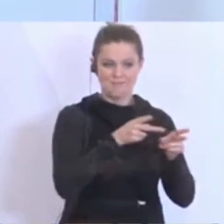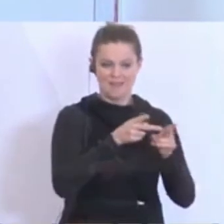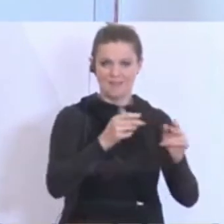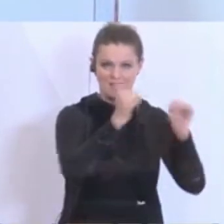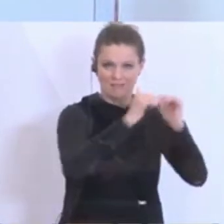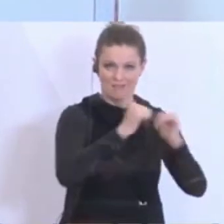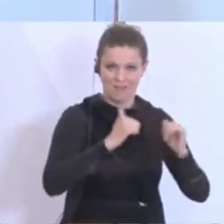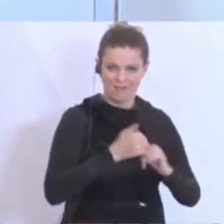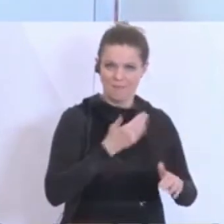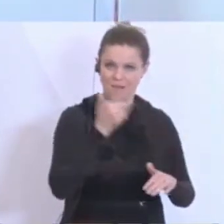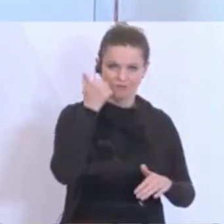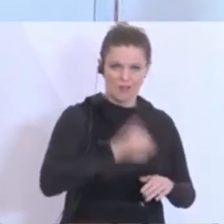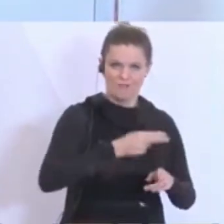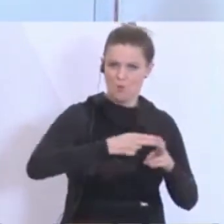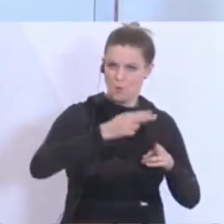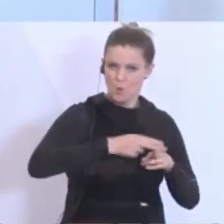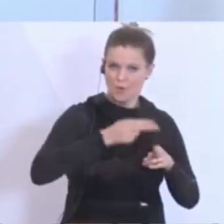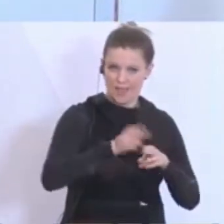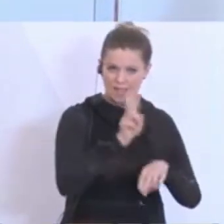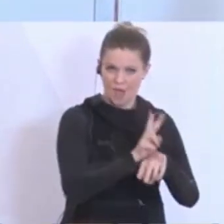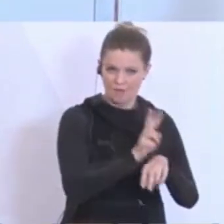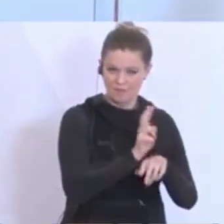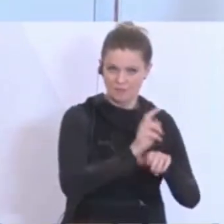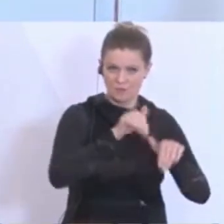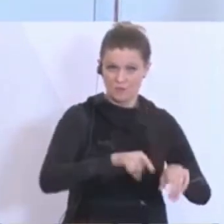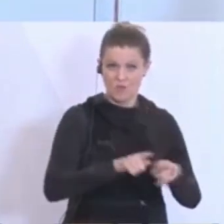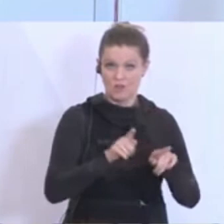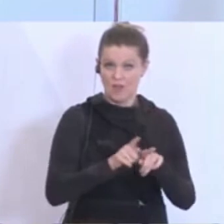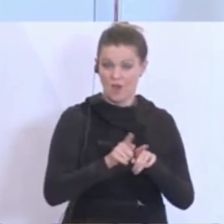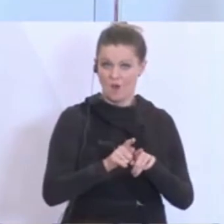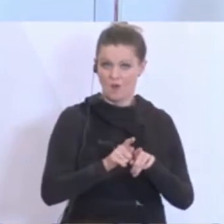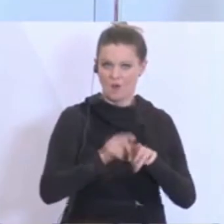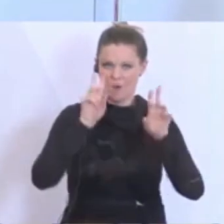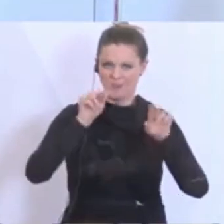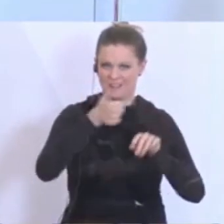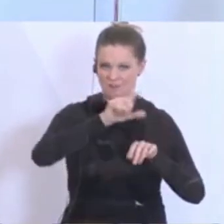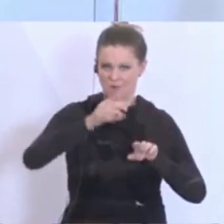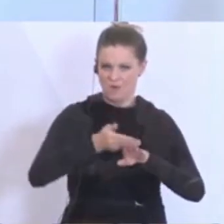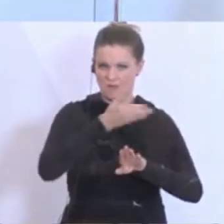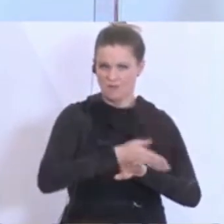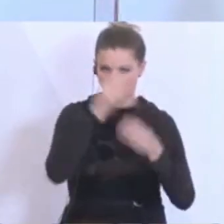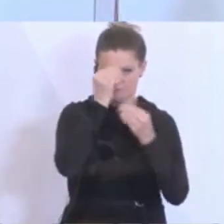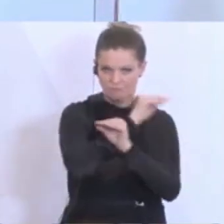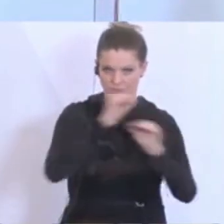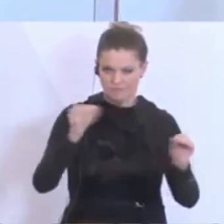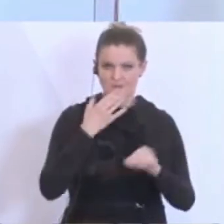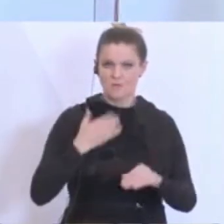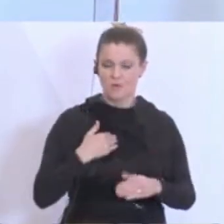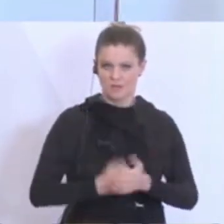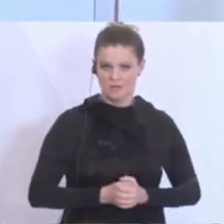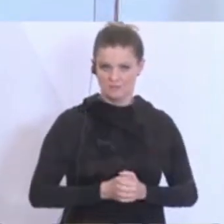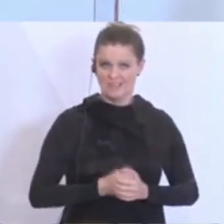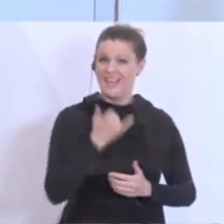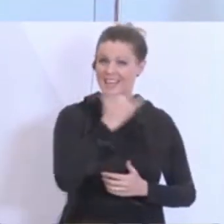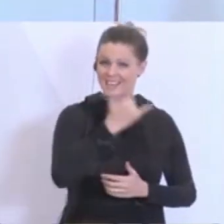Verschärfung der Hygienemaßnahmen und ich möchte heute eine Woche vor Ostern auch darauf hinweisen, dass jeder